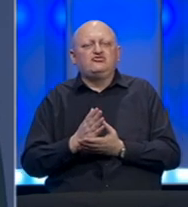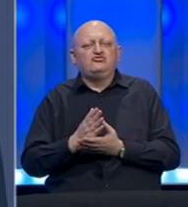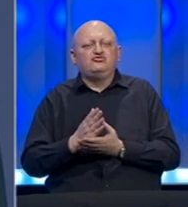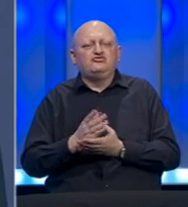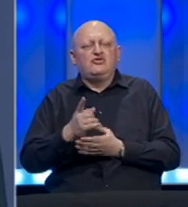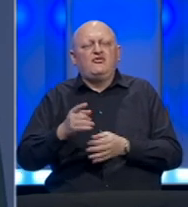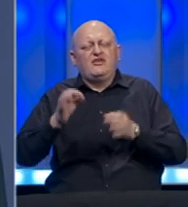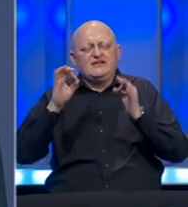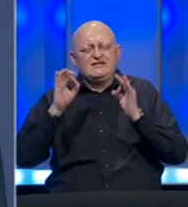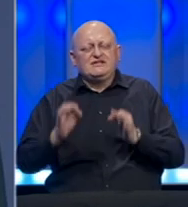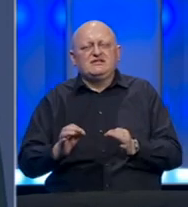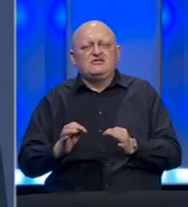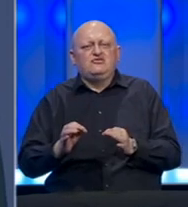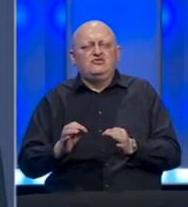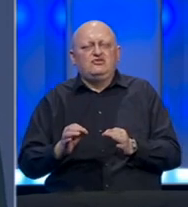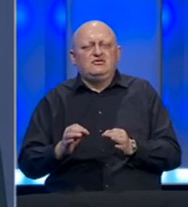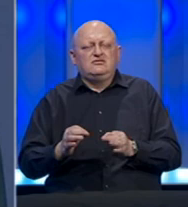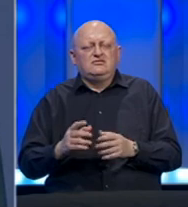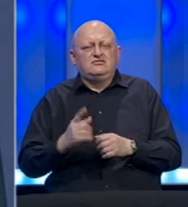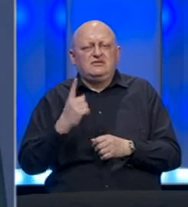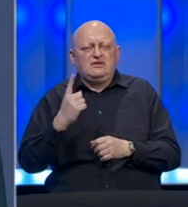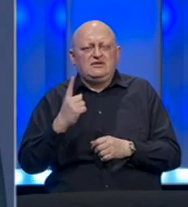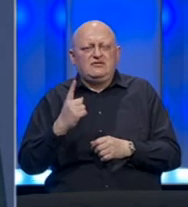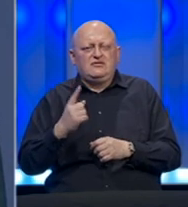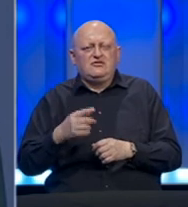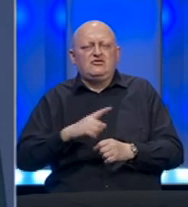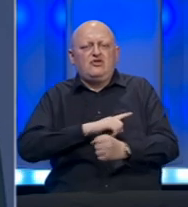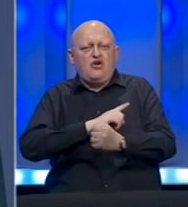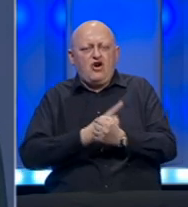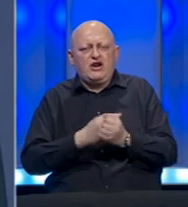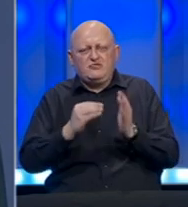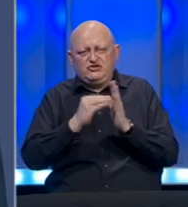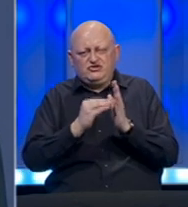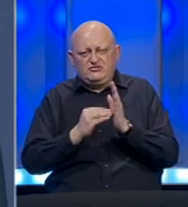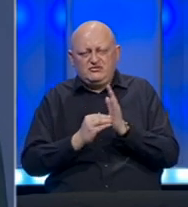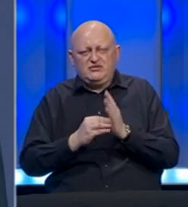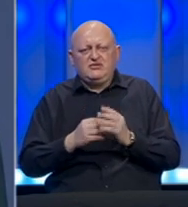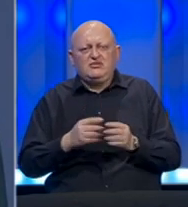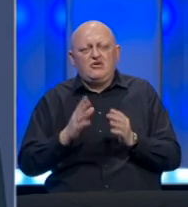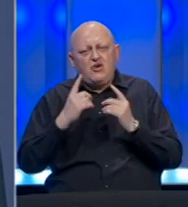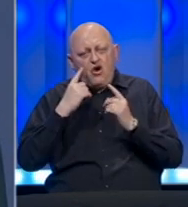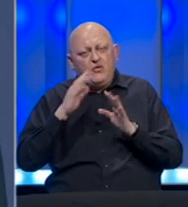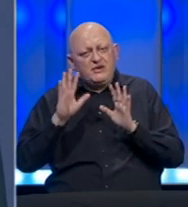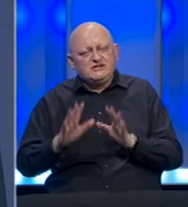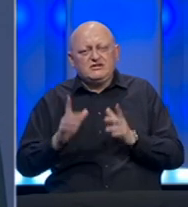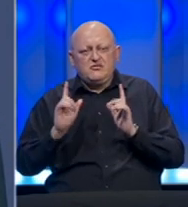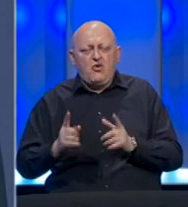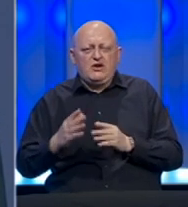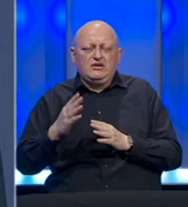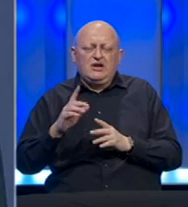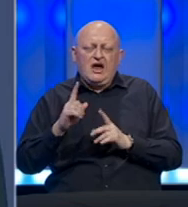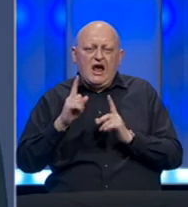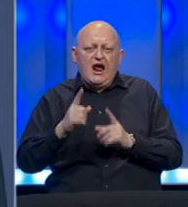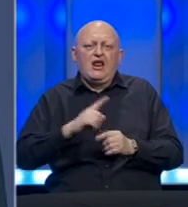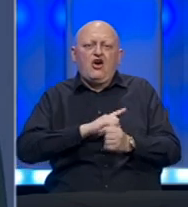sigurno jedan ohrabrujući podatak, kažemo preznosti, nikada kraja, ali